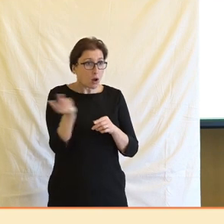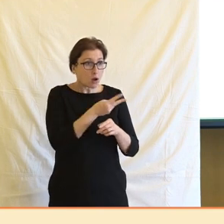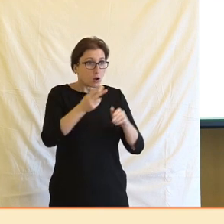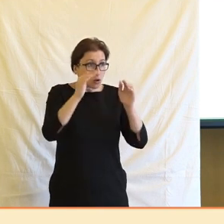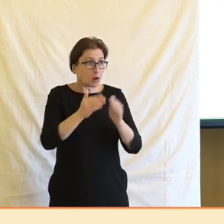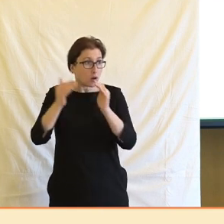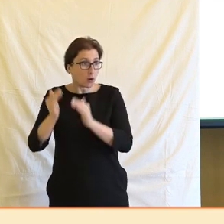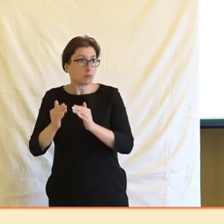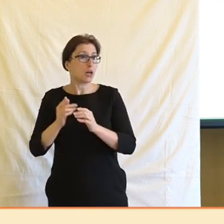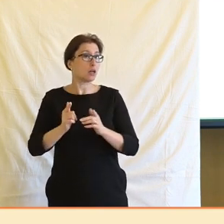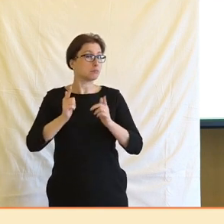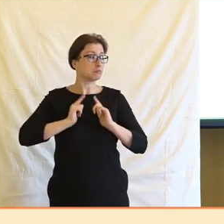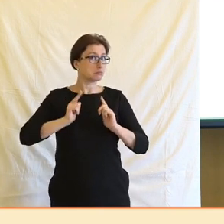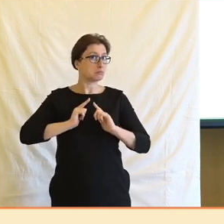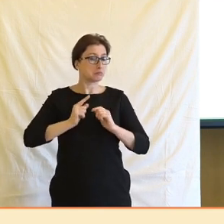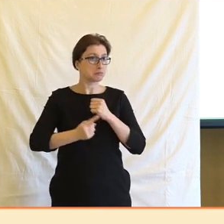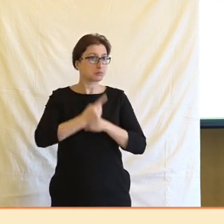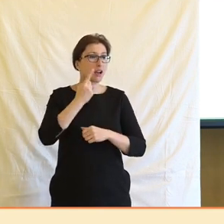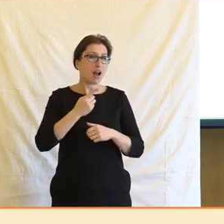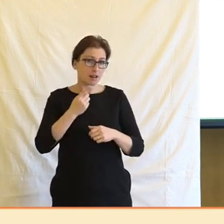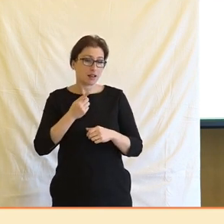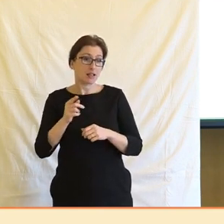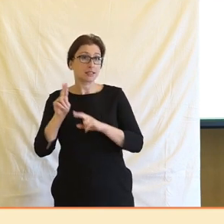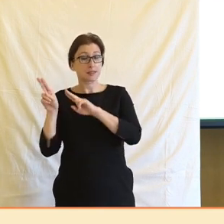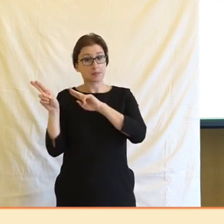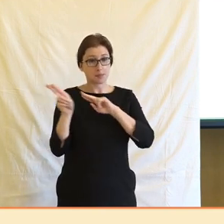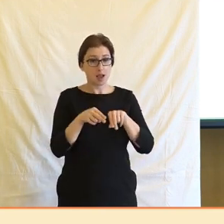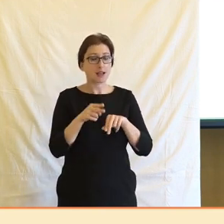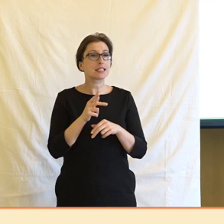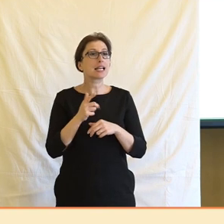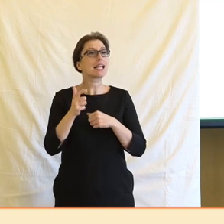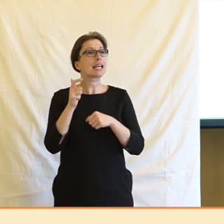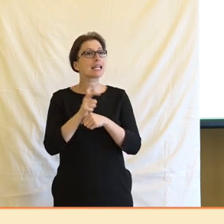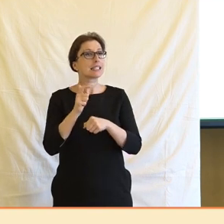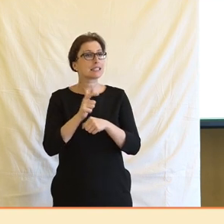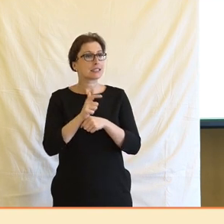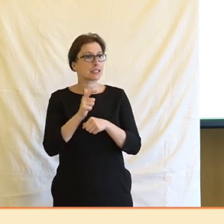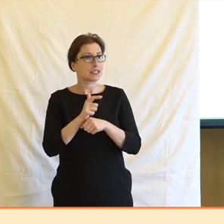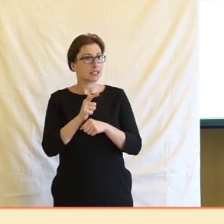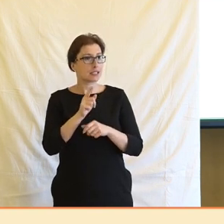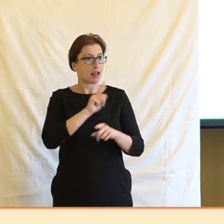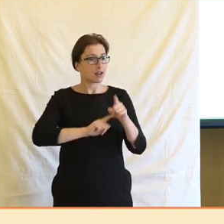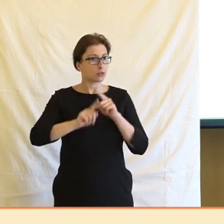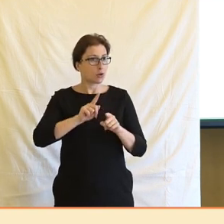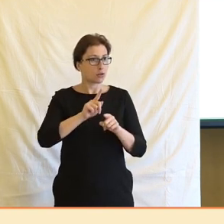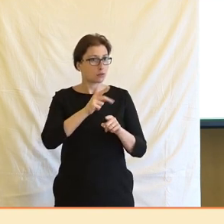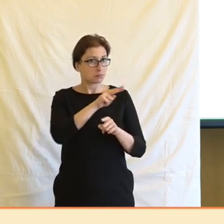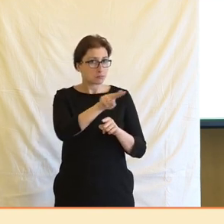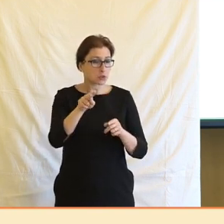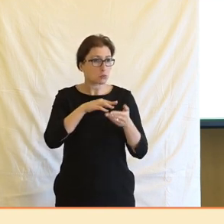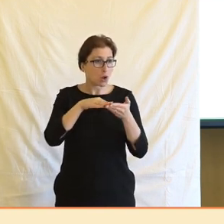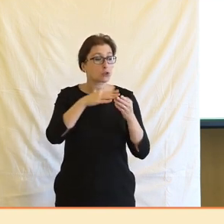očekávatelné, to znamená, znovu bych si dovolil vrátit k prvnímu, to znamená k tomu kritickému a sebekritickému postoji, který v tom je,